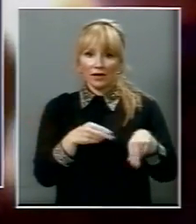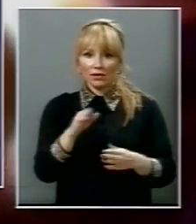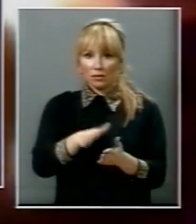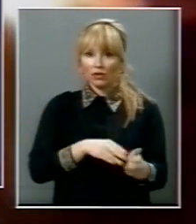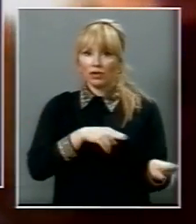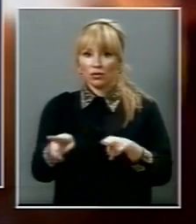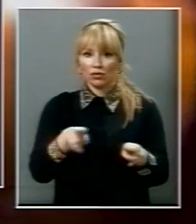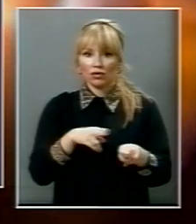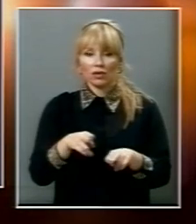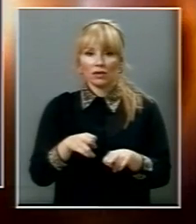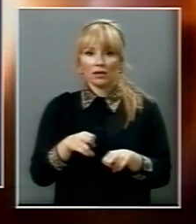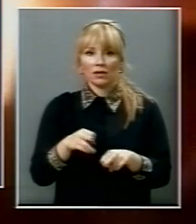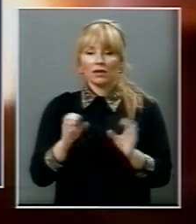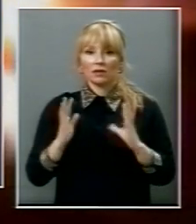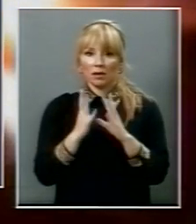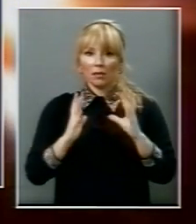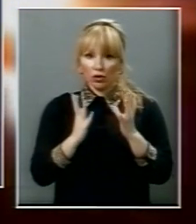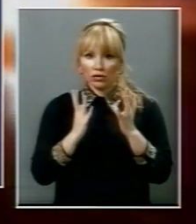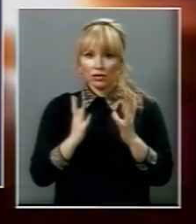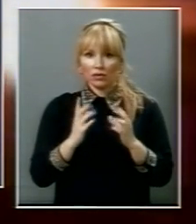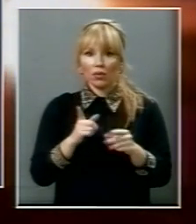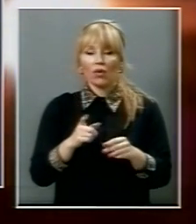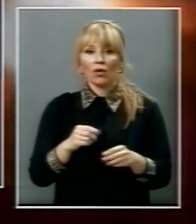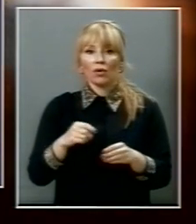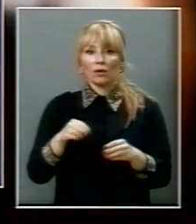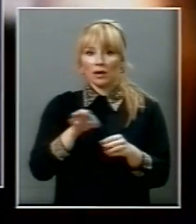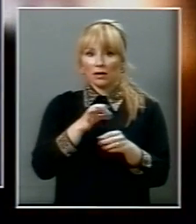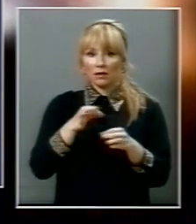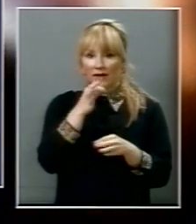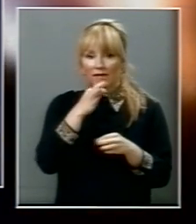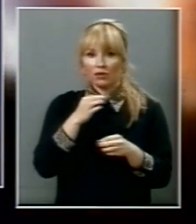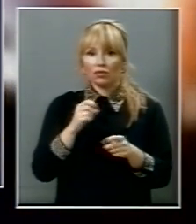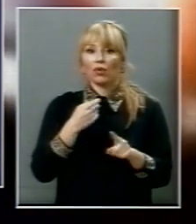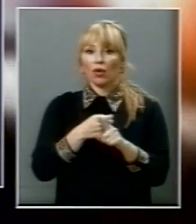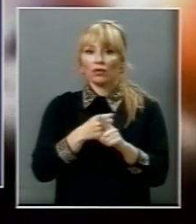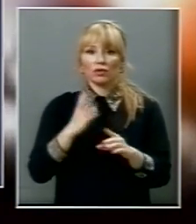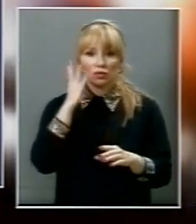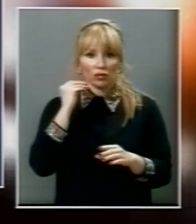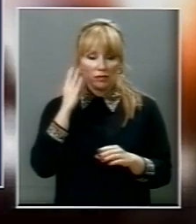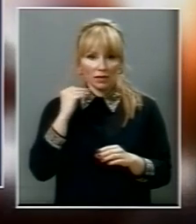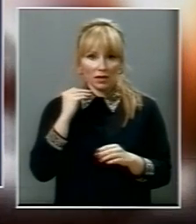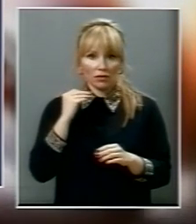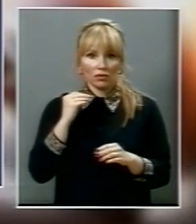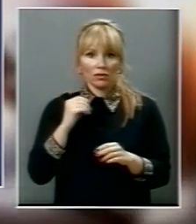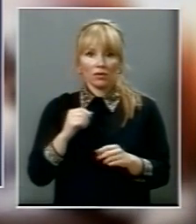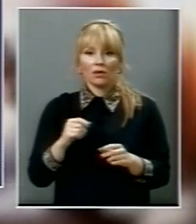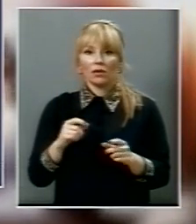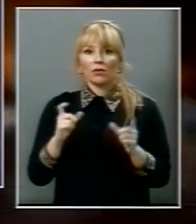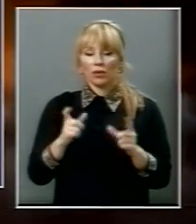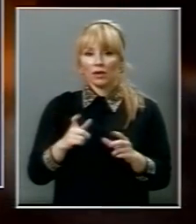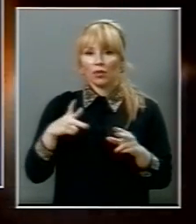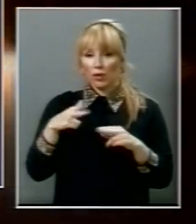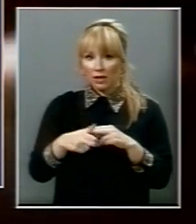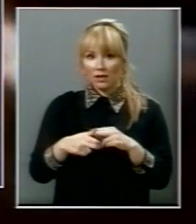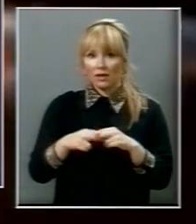početak suđenja za požar u kafiću Kontrastu u Novom Sadu, do okidenja presude za